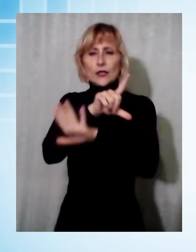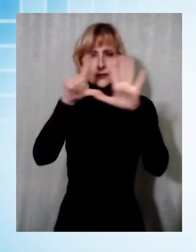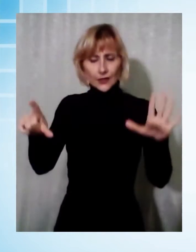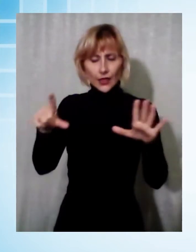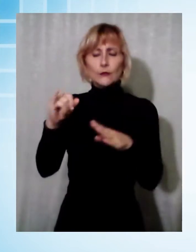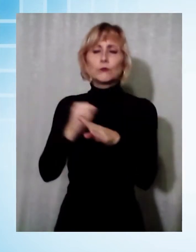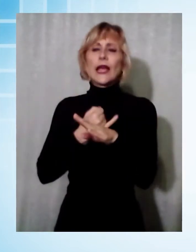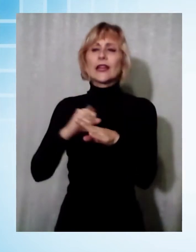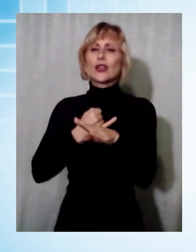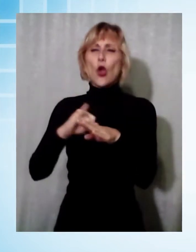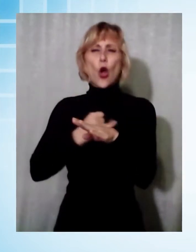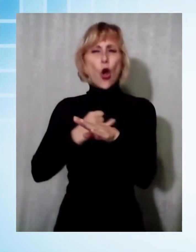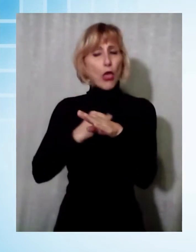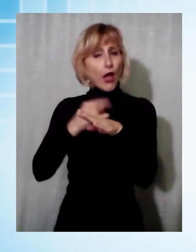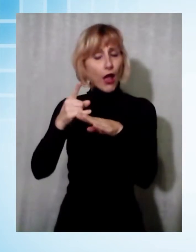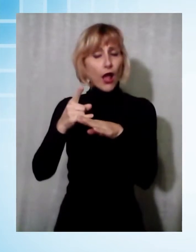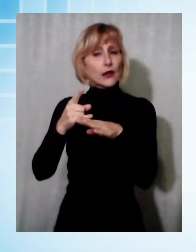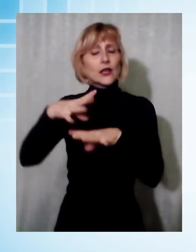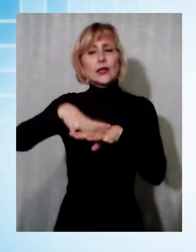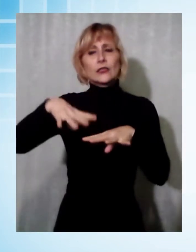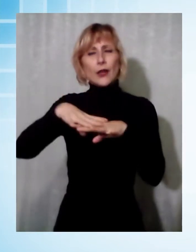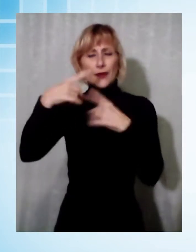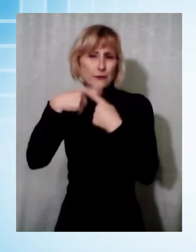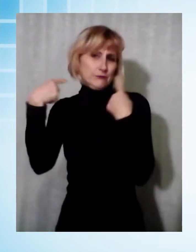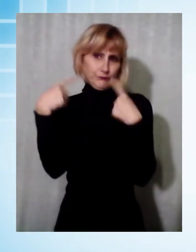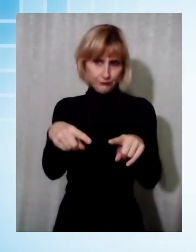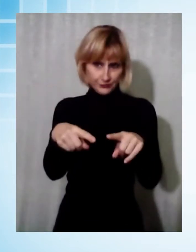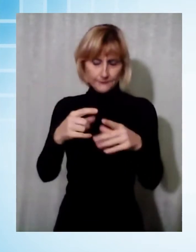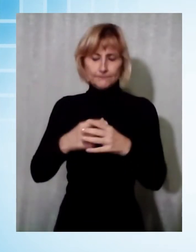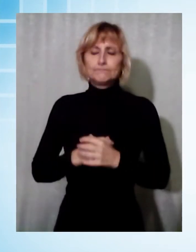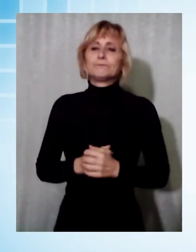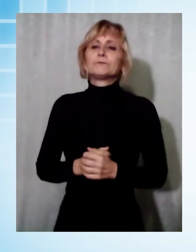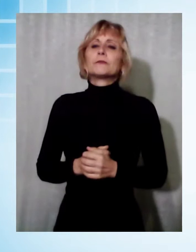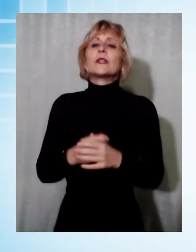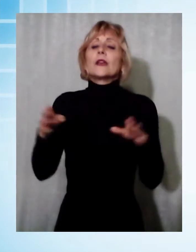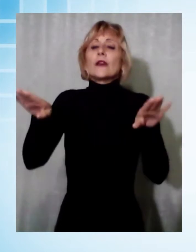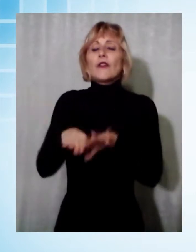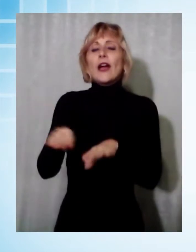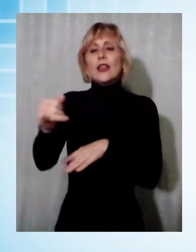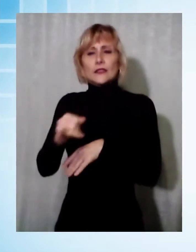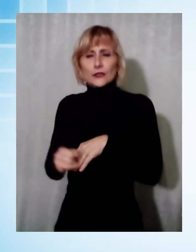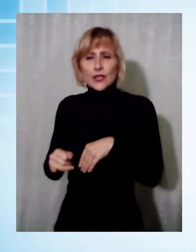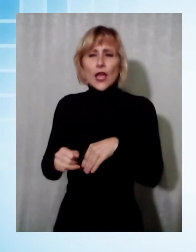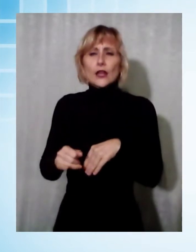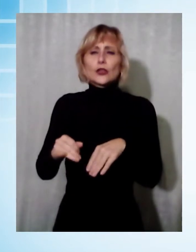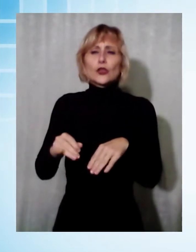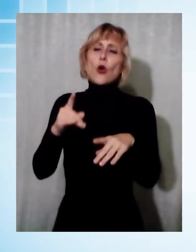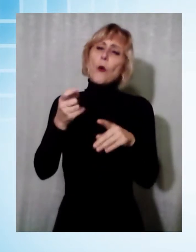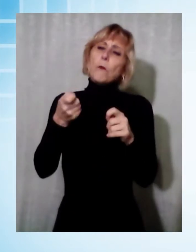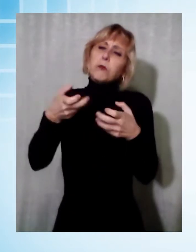Lucca, 1 a Monte Carlo, 4 a Pescaglia e 2 a Porcari. In Valle del Cerchio diminuiscono